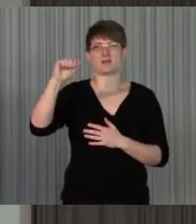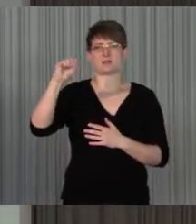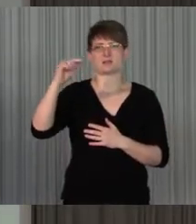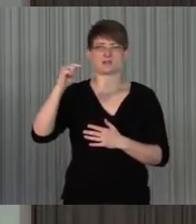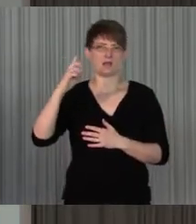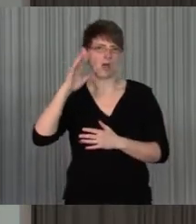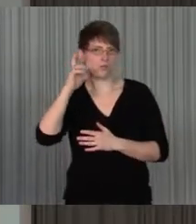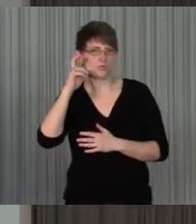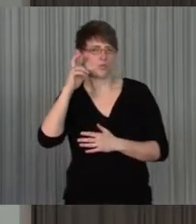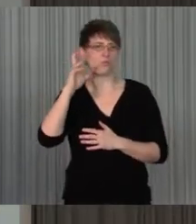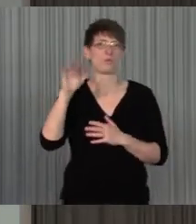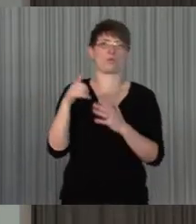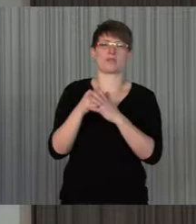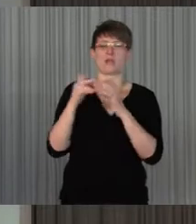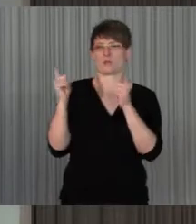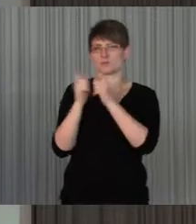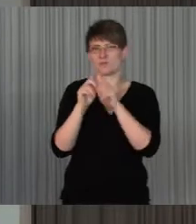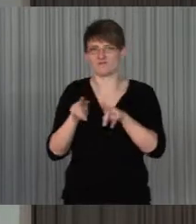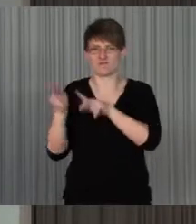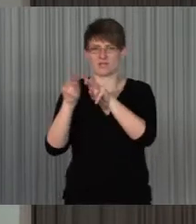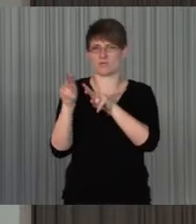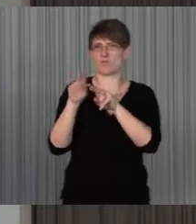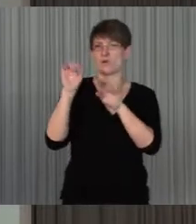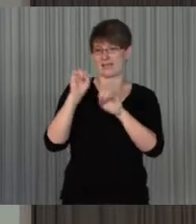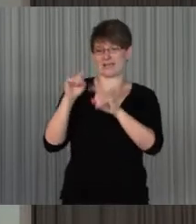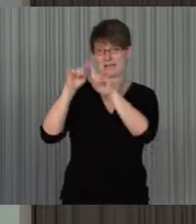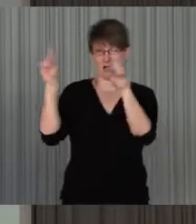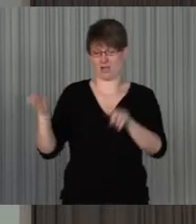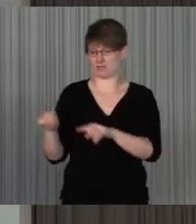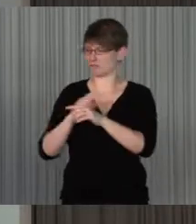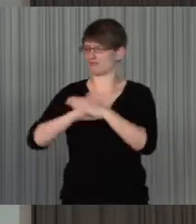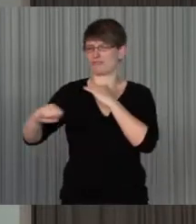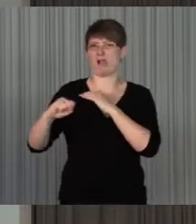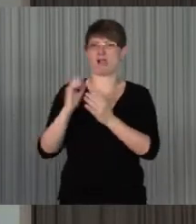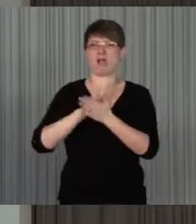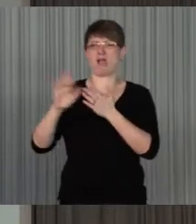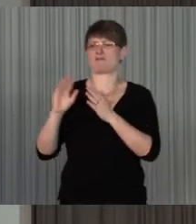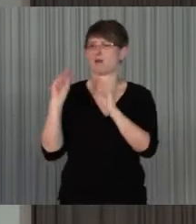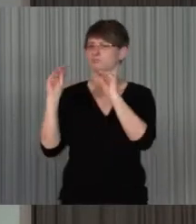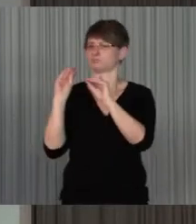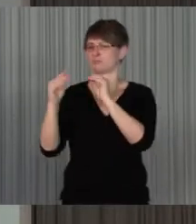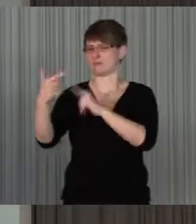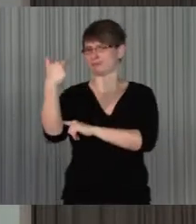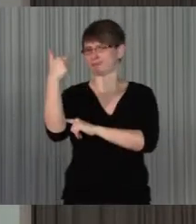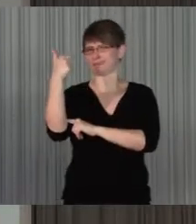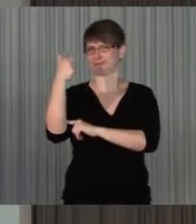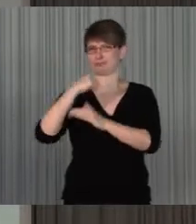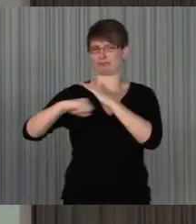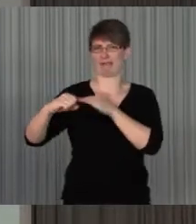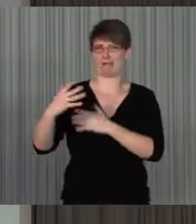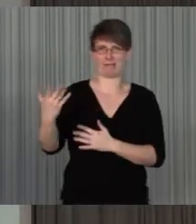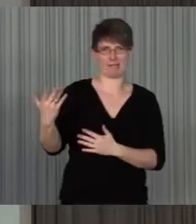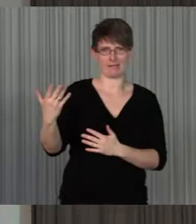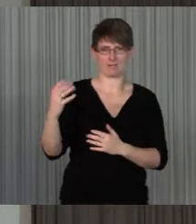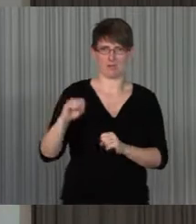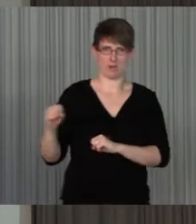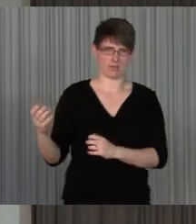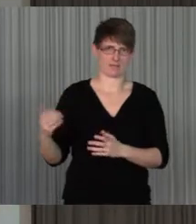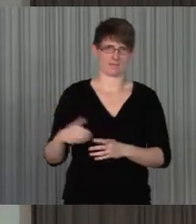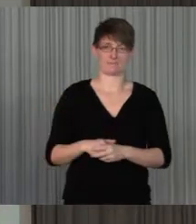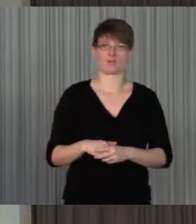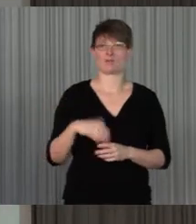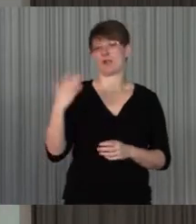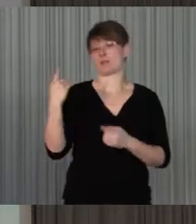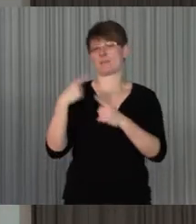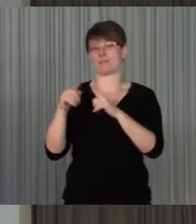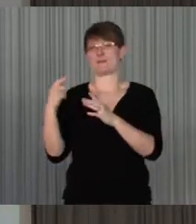aber tatsächlich als ein kleines Video, das ist alles eingebaut und die Seite das relativ schnell und einfach aufmöglichen kann, andere Leute können es